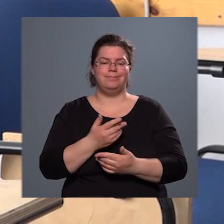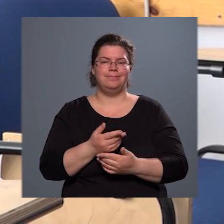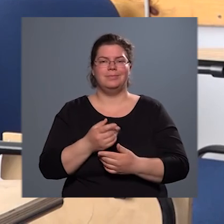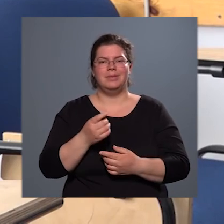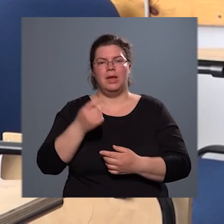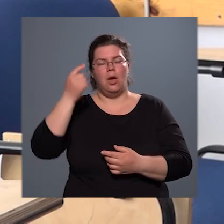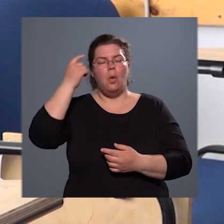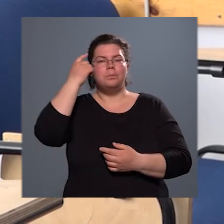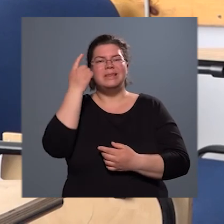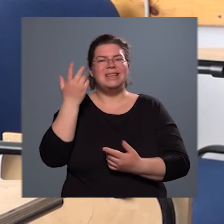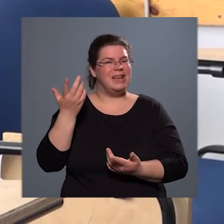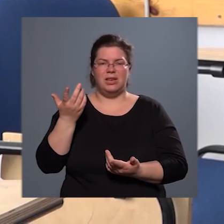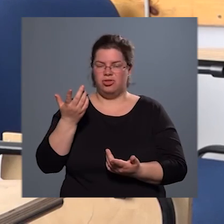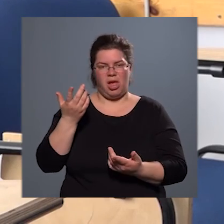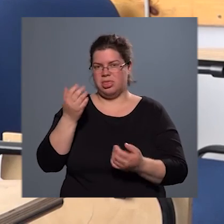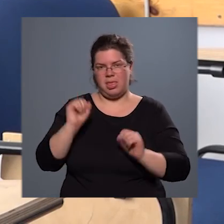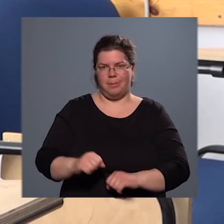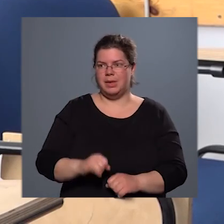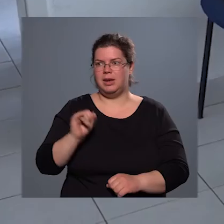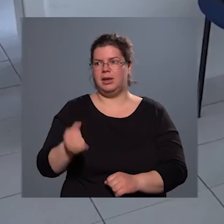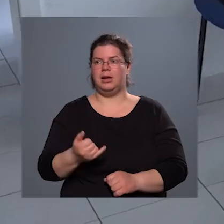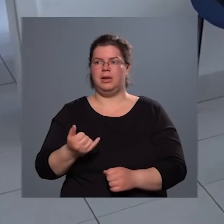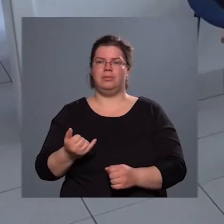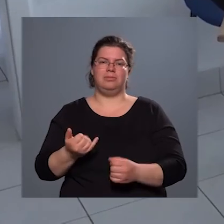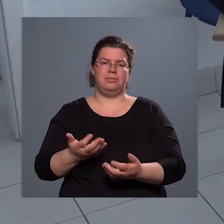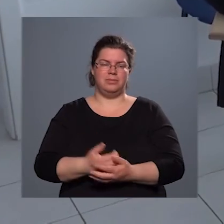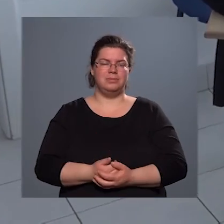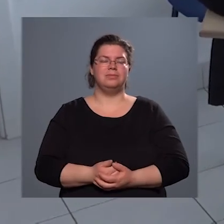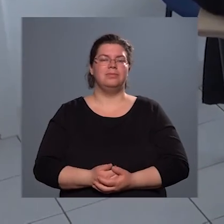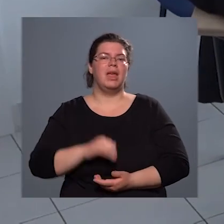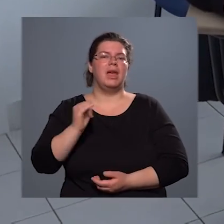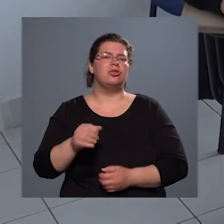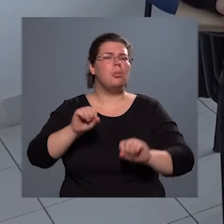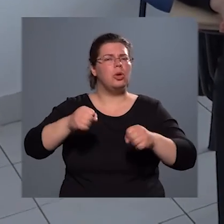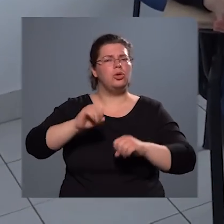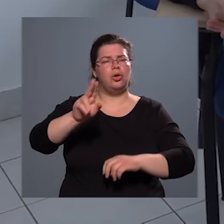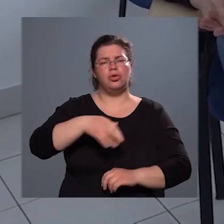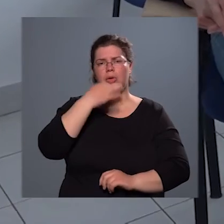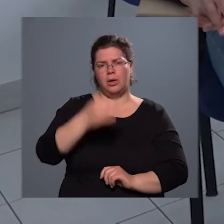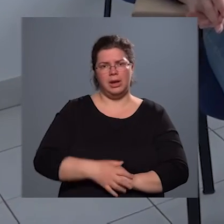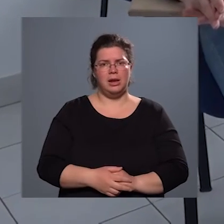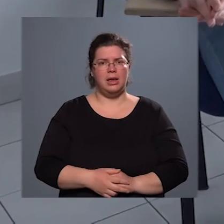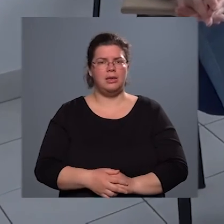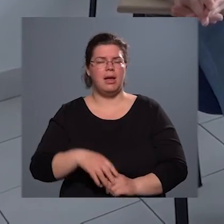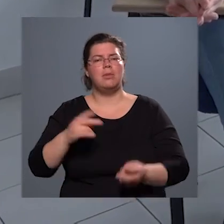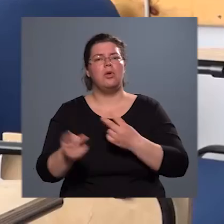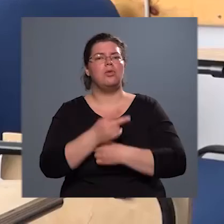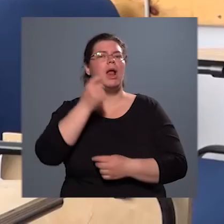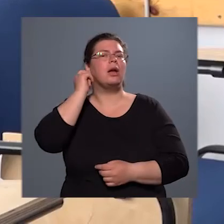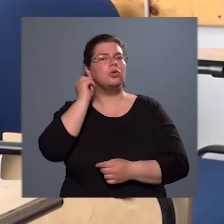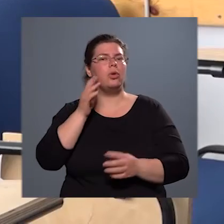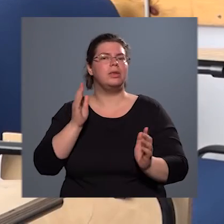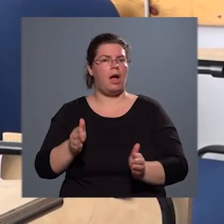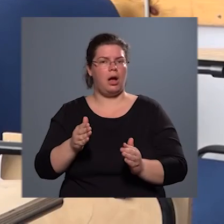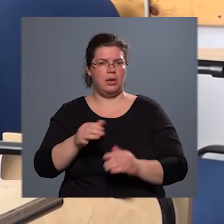pszichésen nem bírja, és ráborul a műszerfalra. A motorosokról kérdeztem Tamást, főleg a női szakasz érdekelt. Most